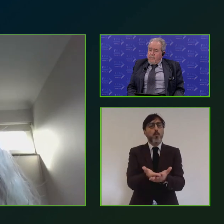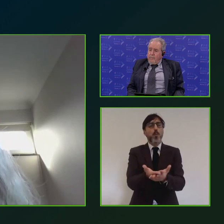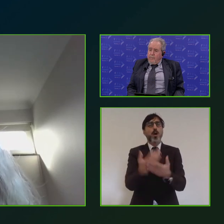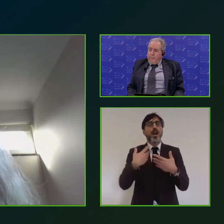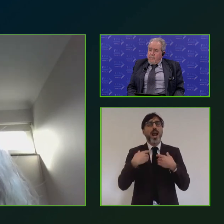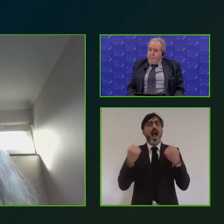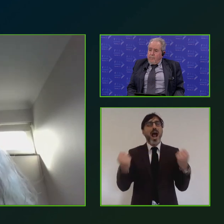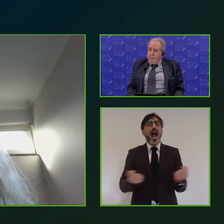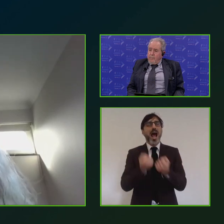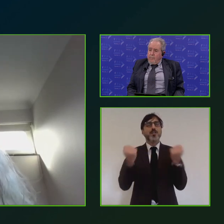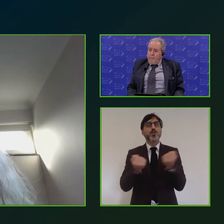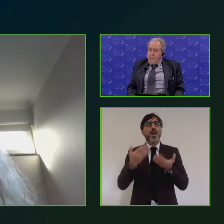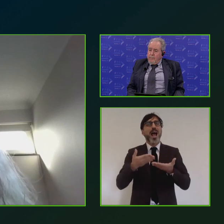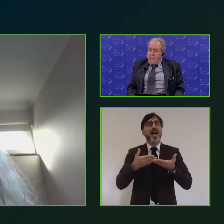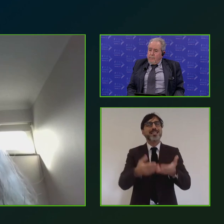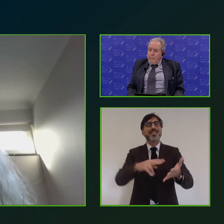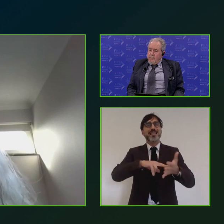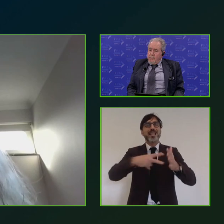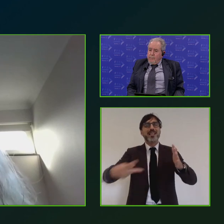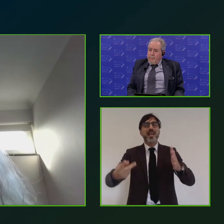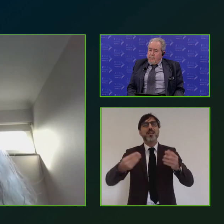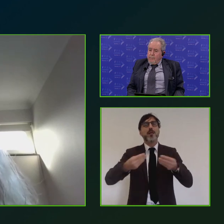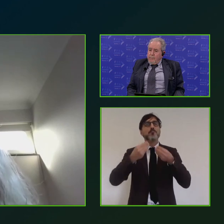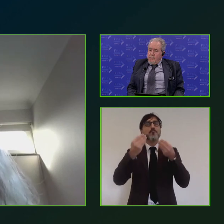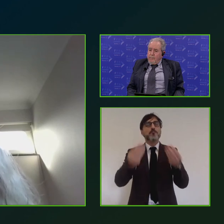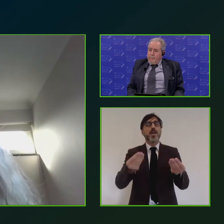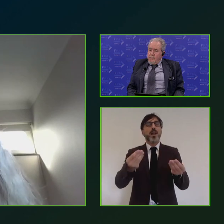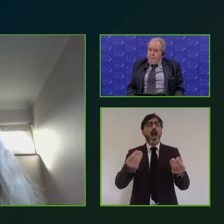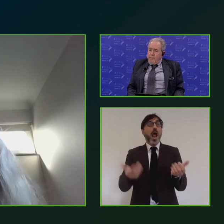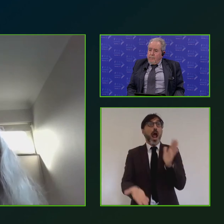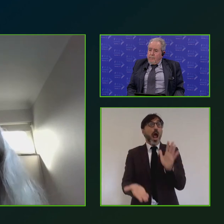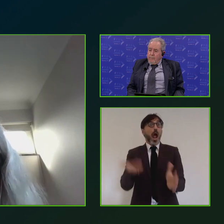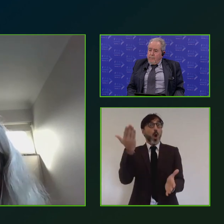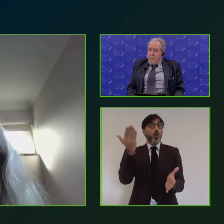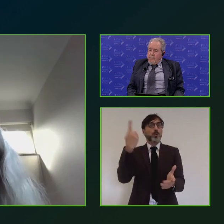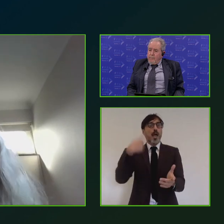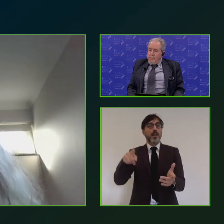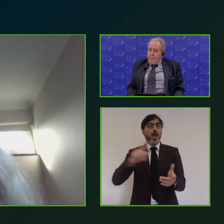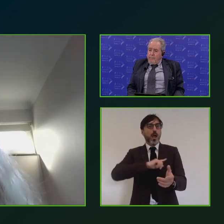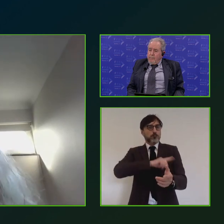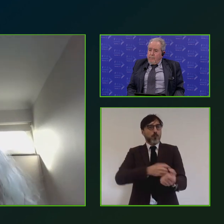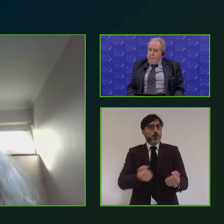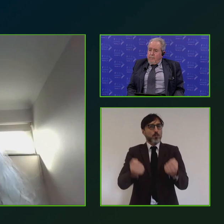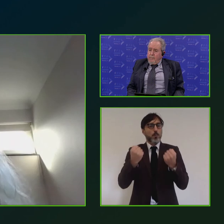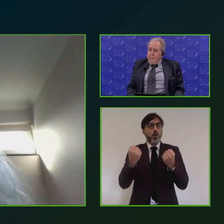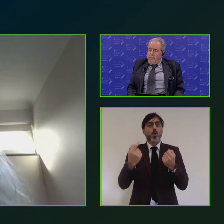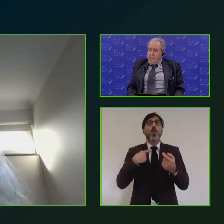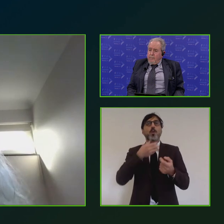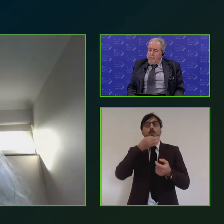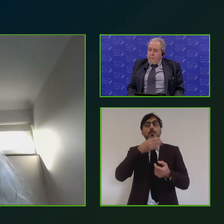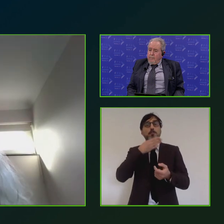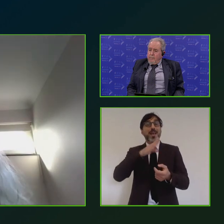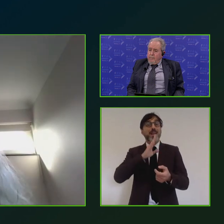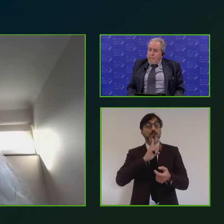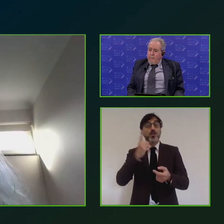assistenza tecnica per rafforzare la capacità dell'autorità dei beneficiari e dei partner pertinenti